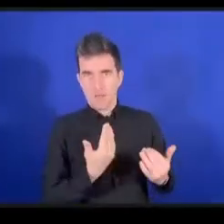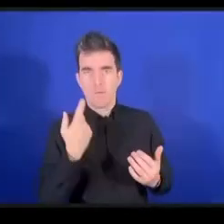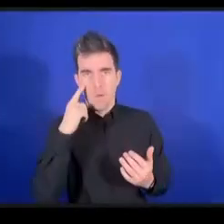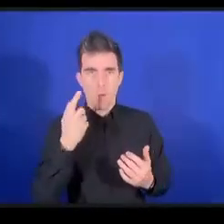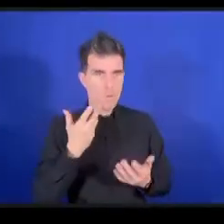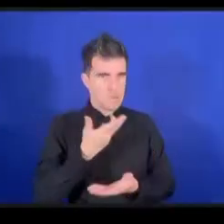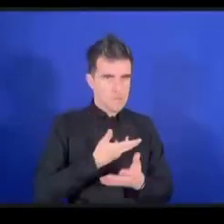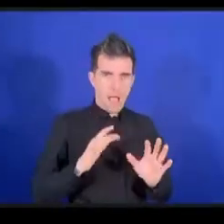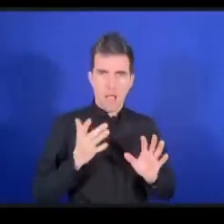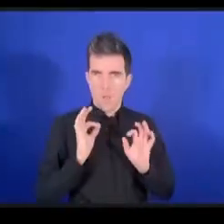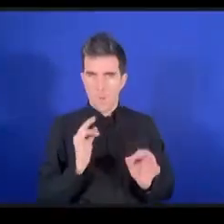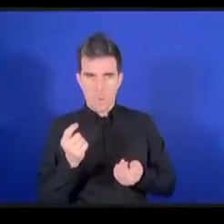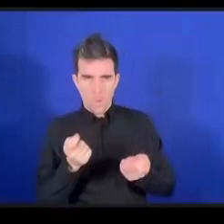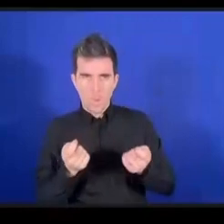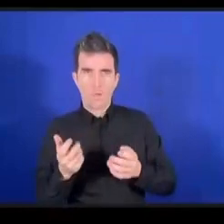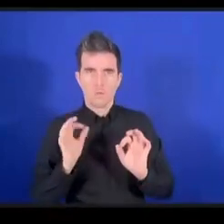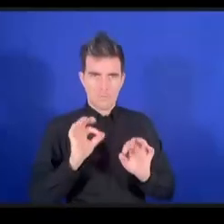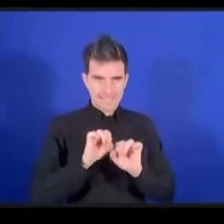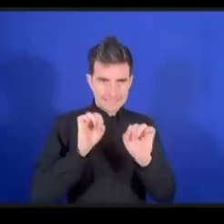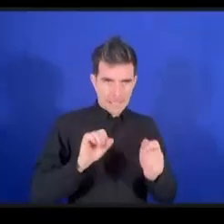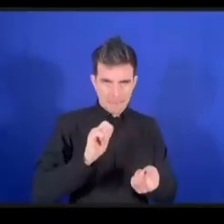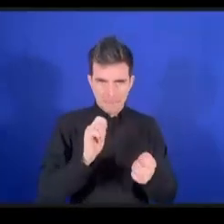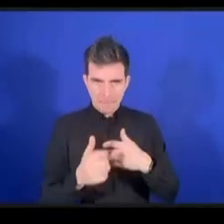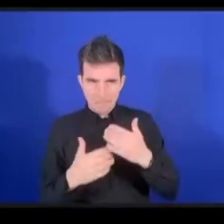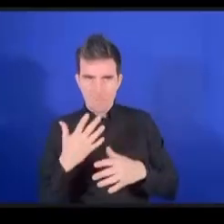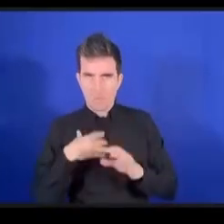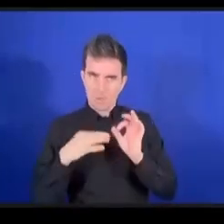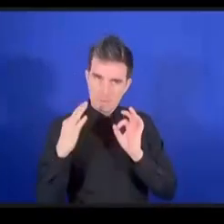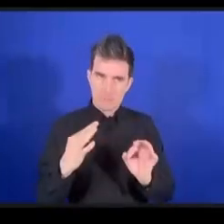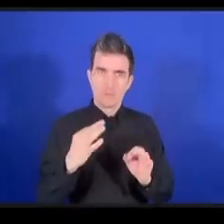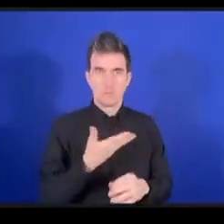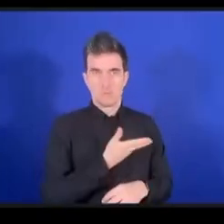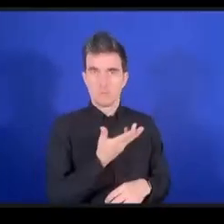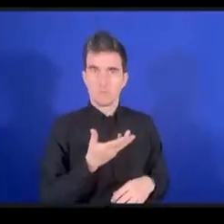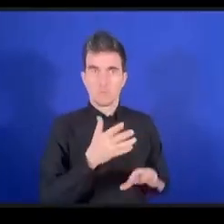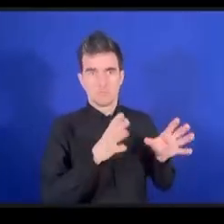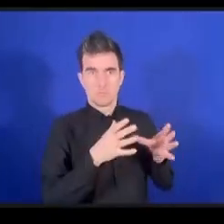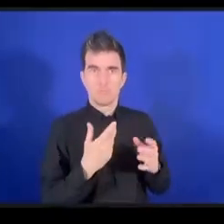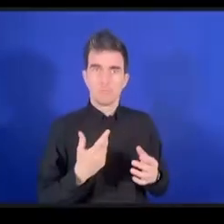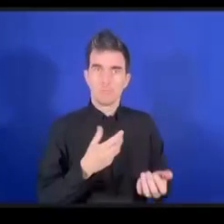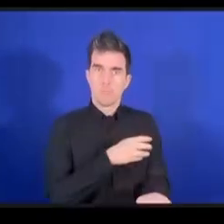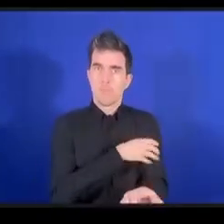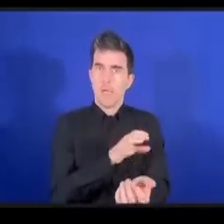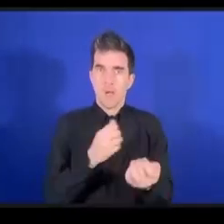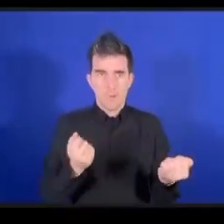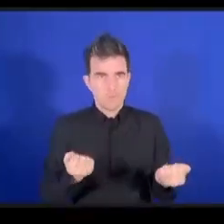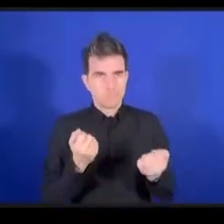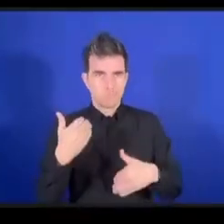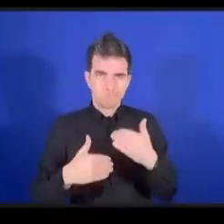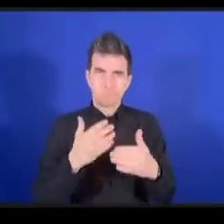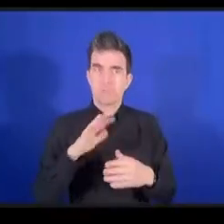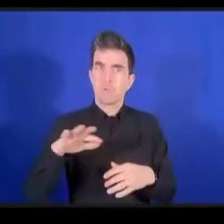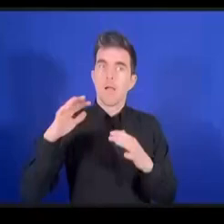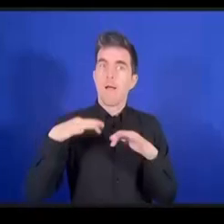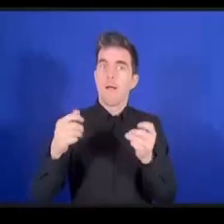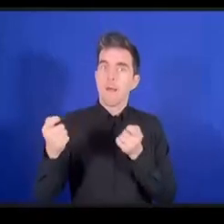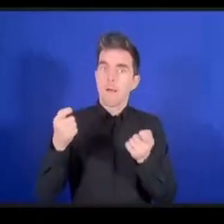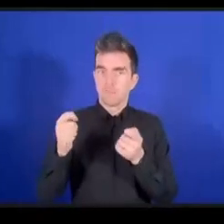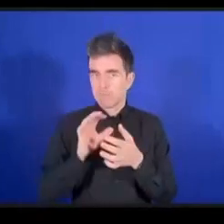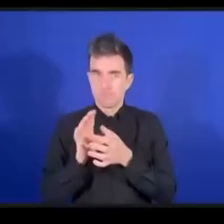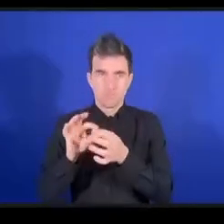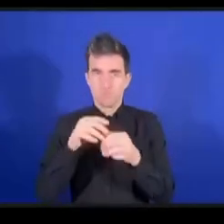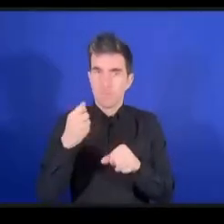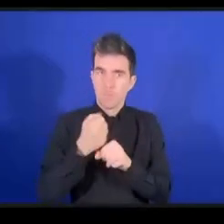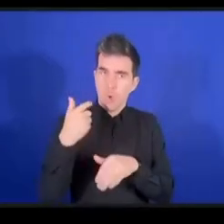بأن الجميع سيتعاونون معا من أجل التمكن من معالجة هذا